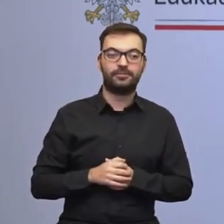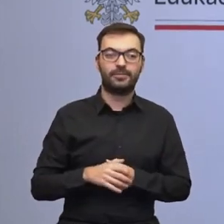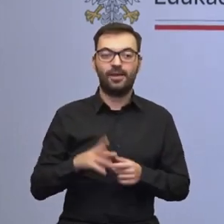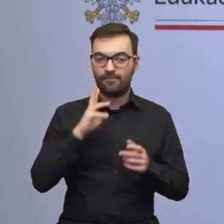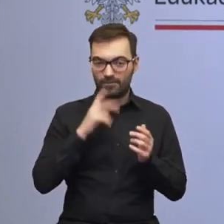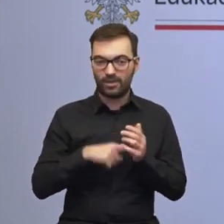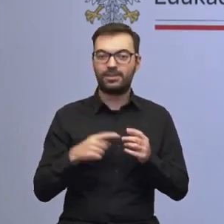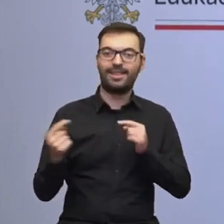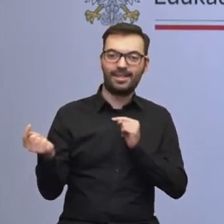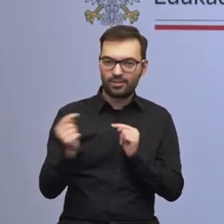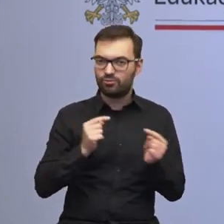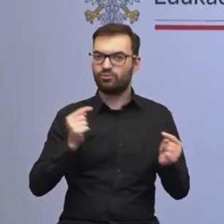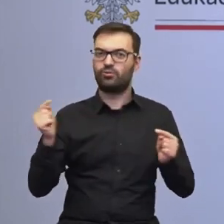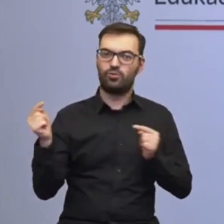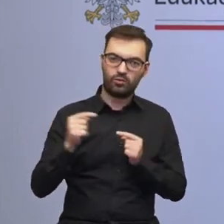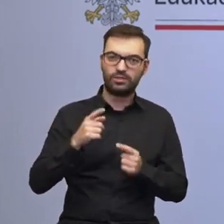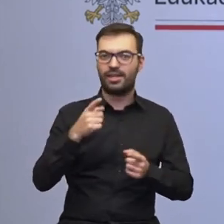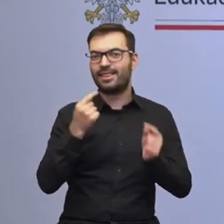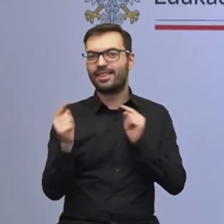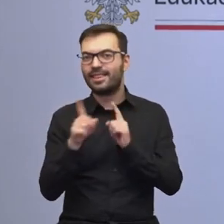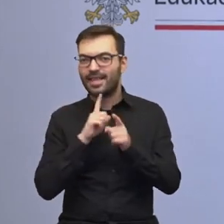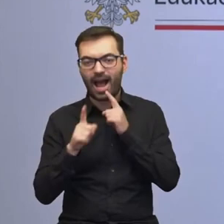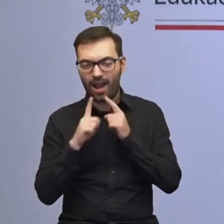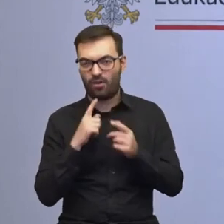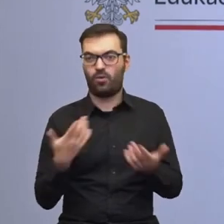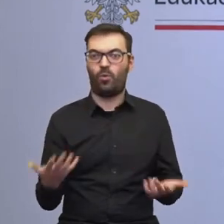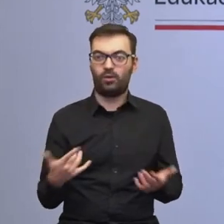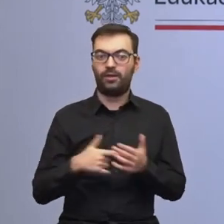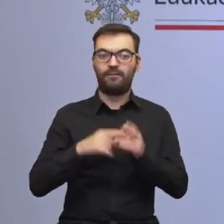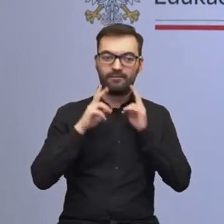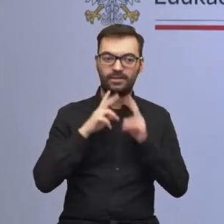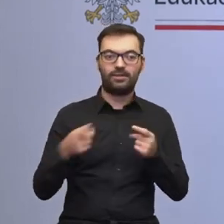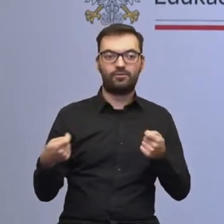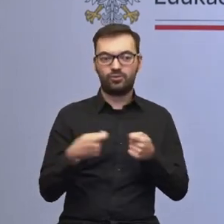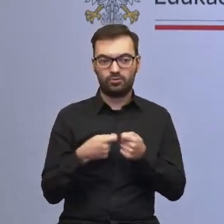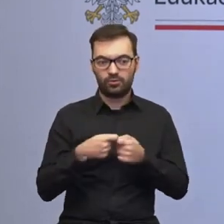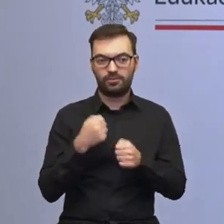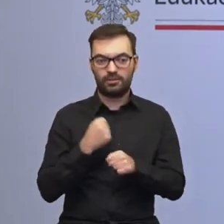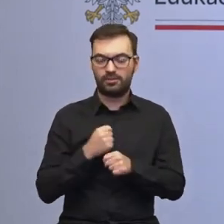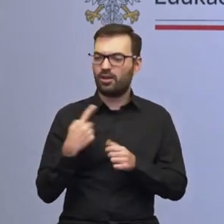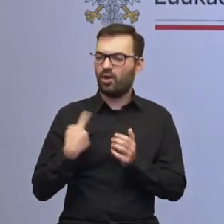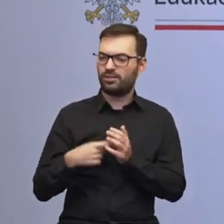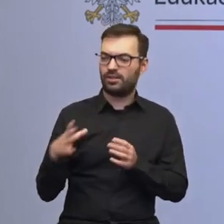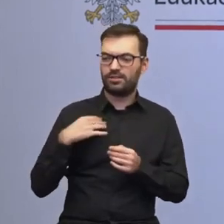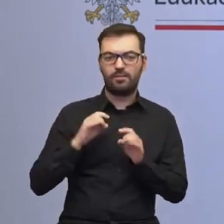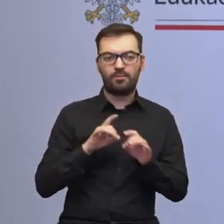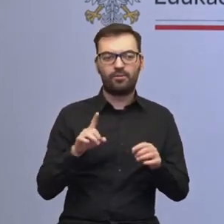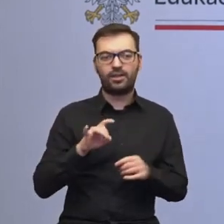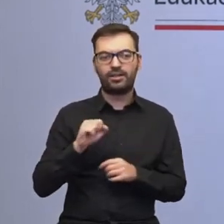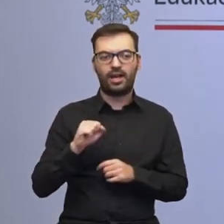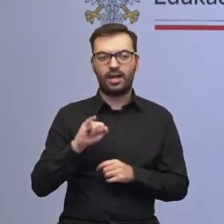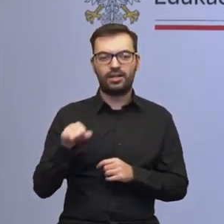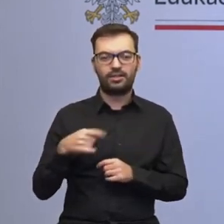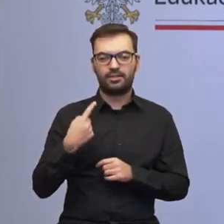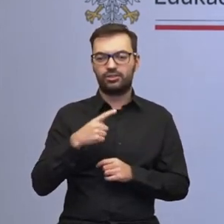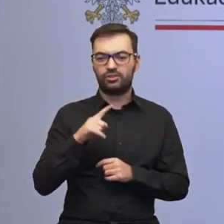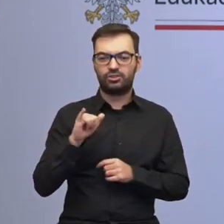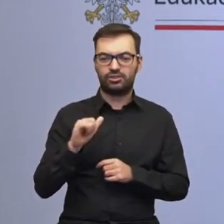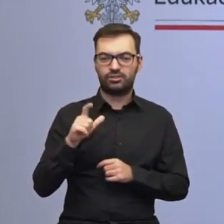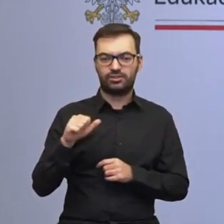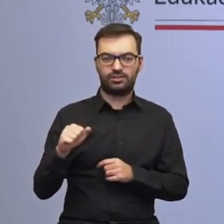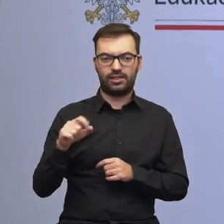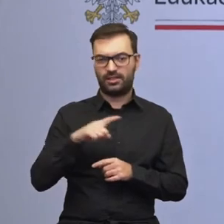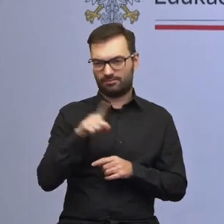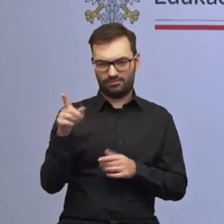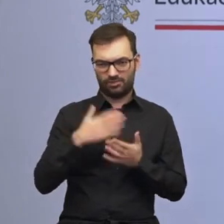dyskutowanie, właśnie ten dialog, w którym faktycznie wspólnie pracujemy. Ostatnio z profesorem Zenonem Gajdzicą, którego część z Państwa też